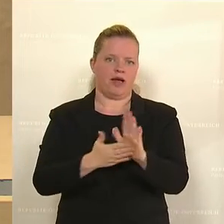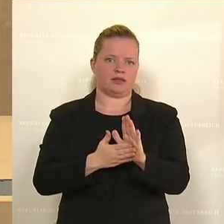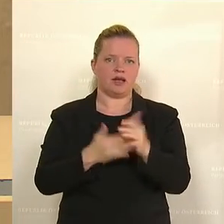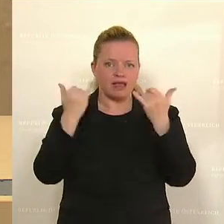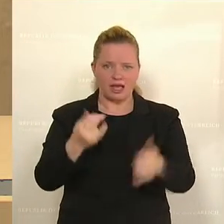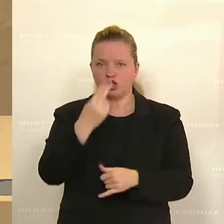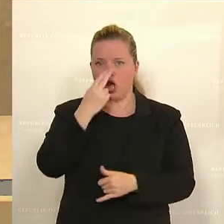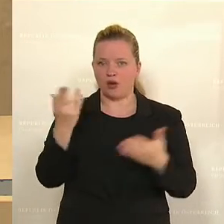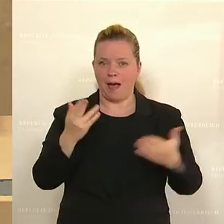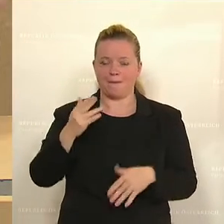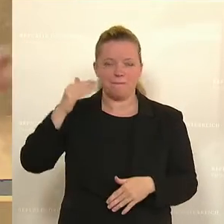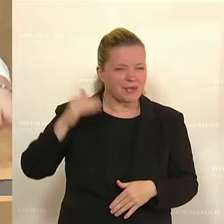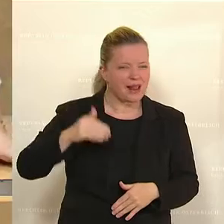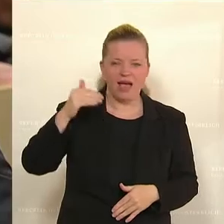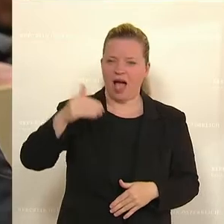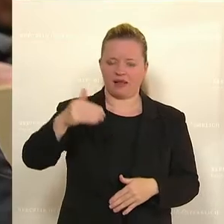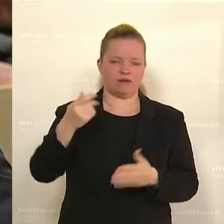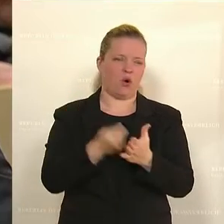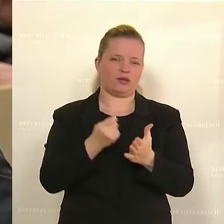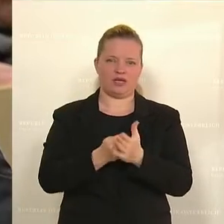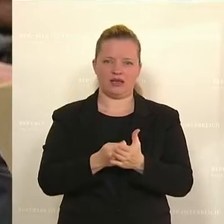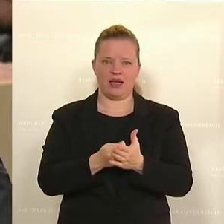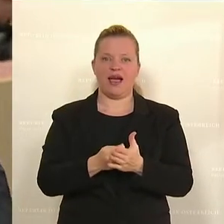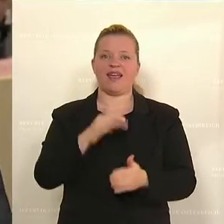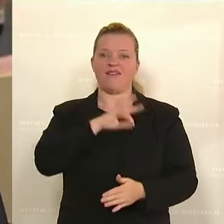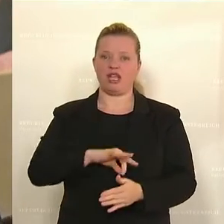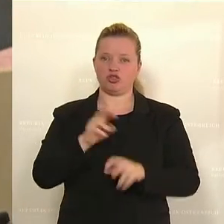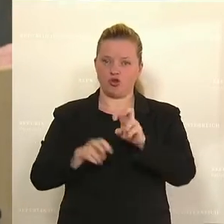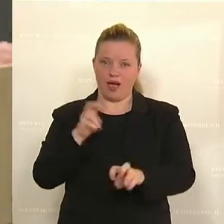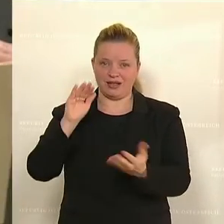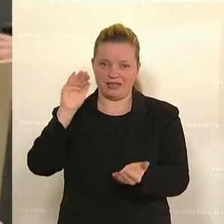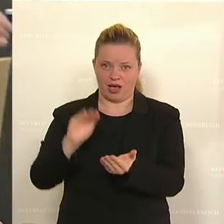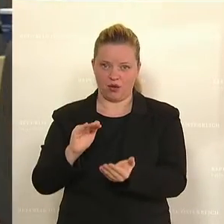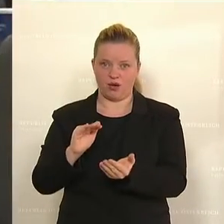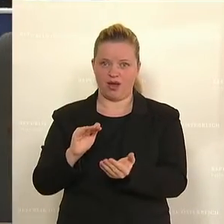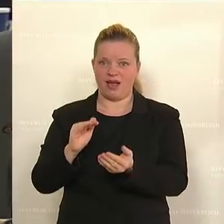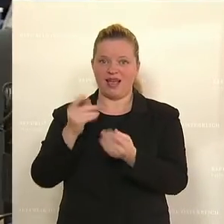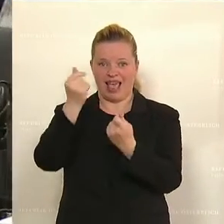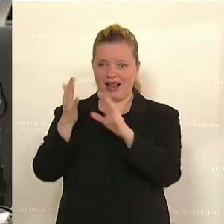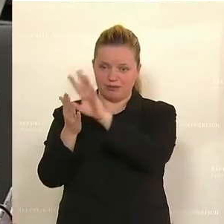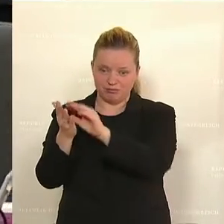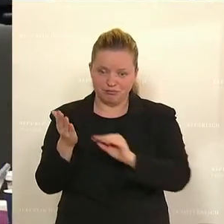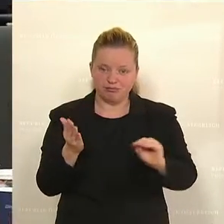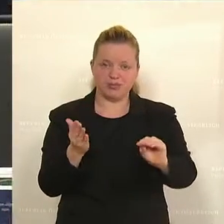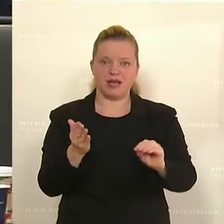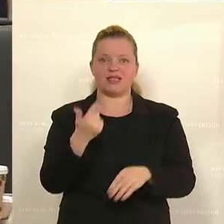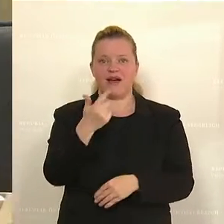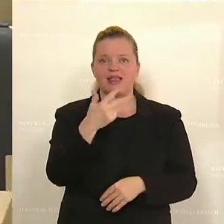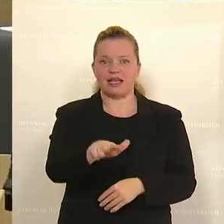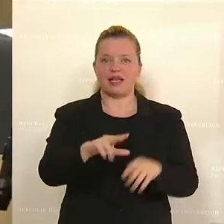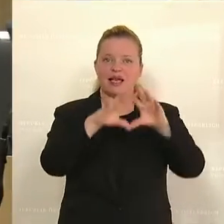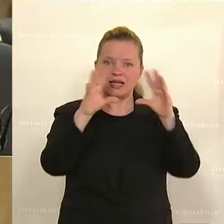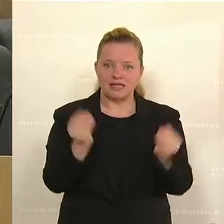anschauen, wie viele Milliarden wird uns das kosten, diese Senkung der Gewinnsteuer, wohin fließen denn diese Gelder? Fließen zwei Drittel der